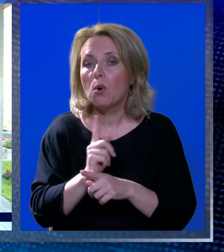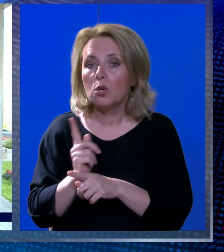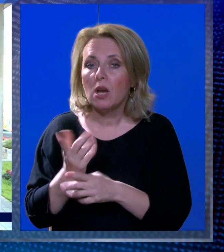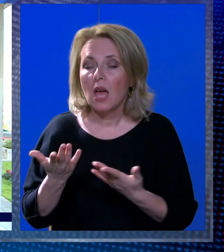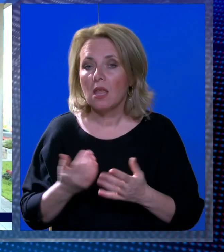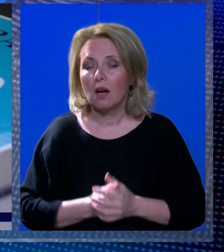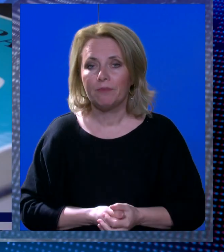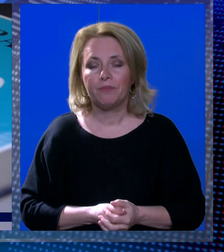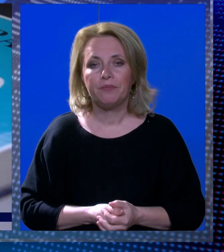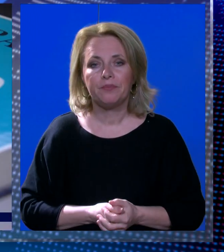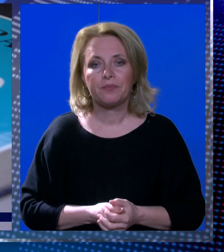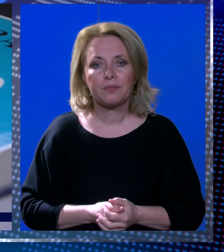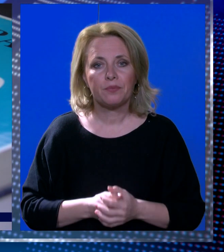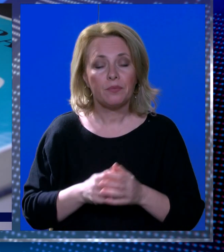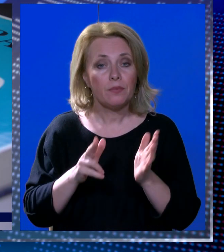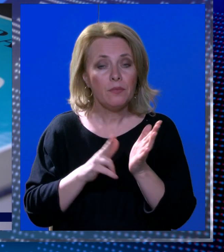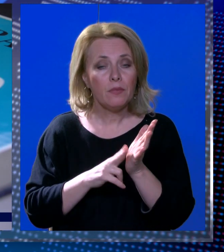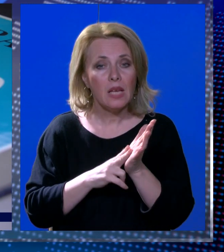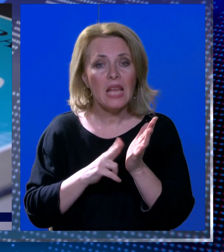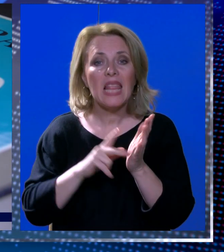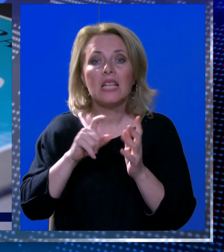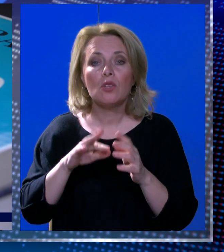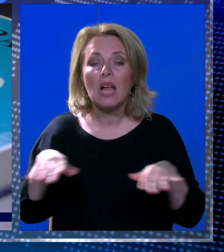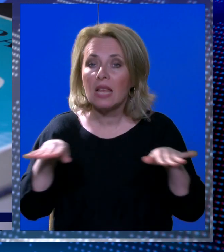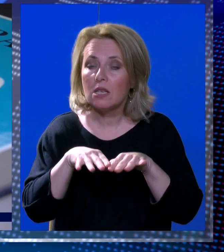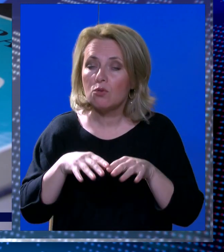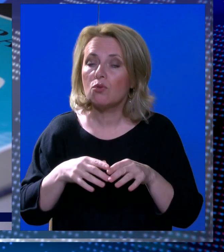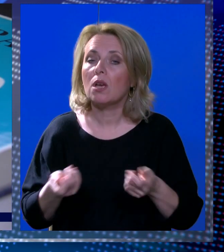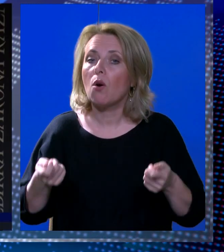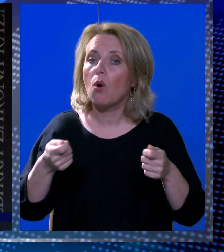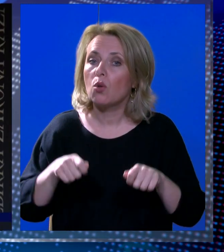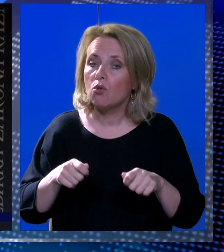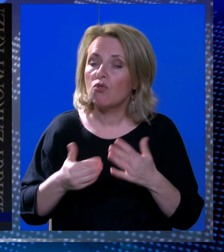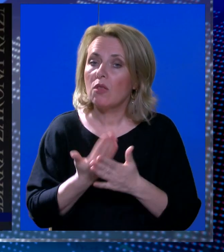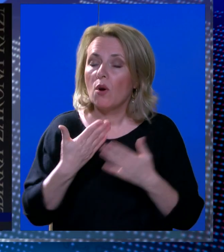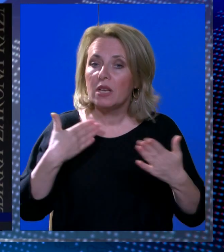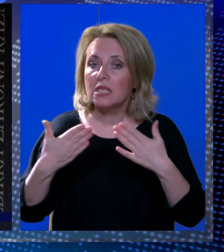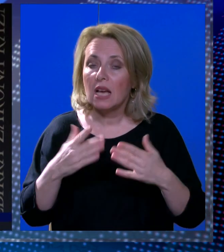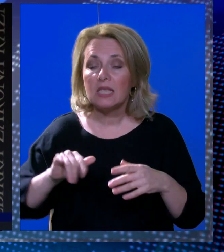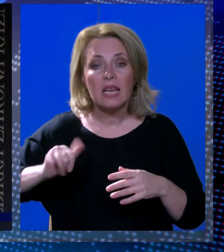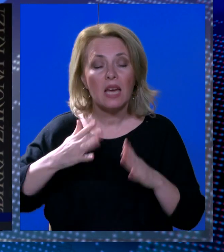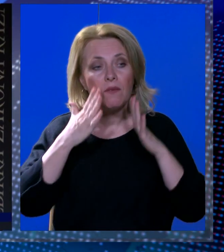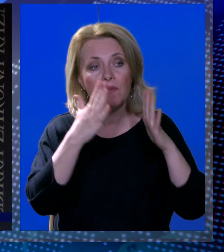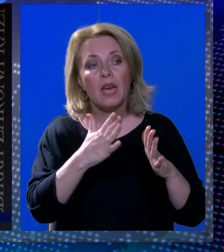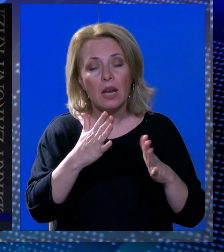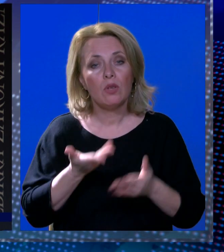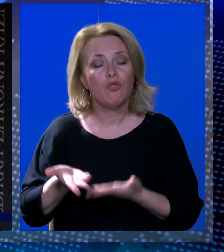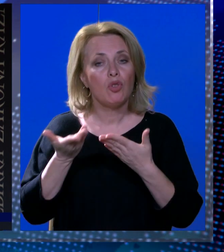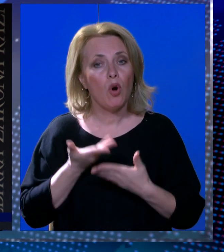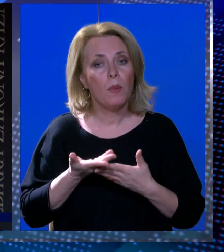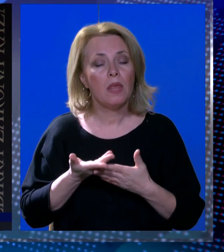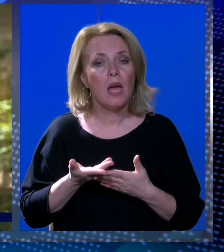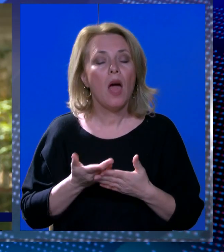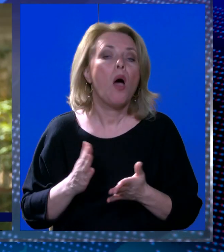njihovom objemu. Na nacionalnoj suserezini sudci odlučili na novi sastanak jer i dalje vjeruju da ću idućih nekoliko dana dobiti